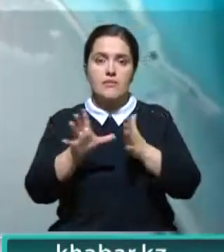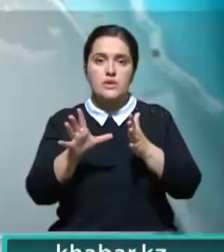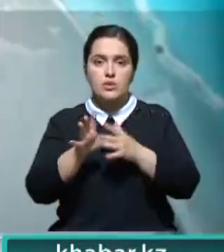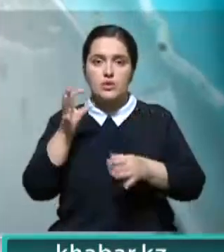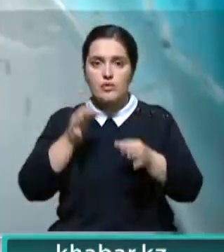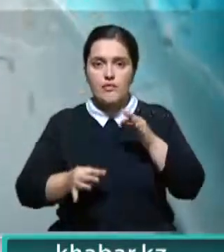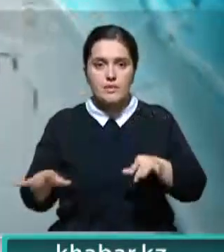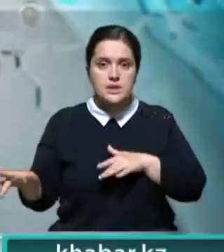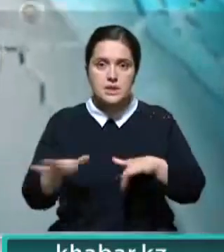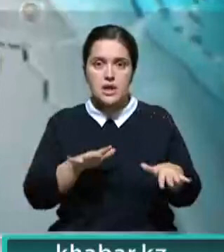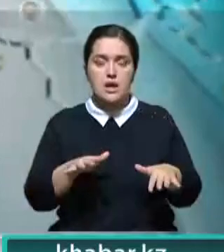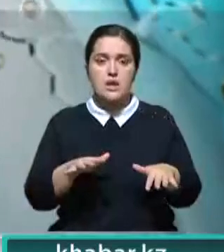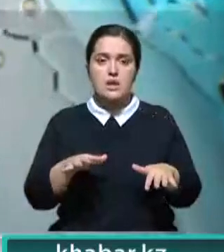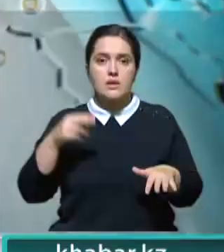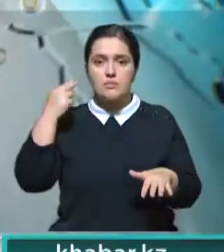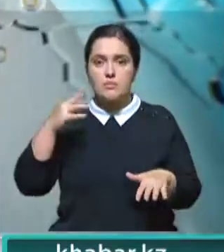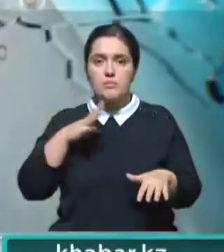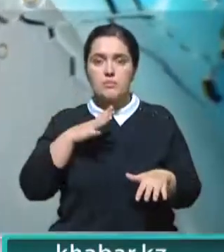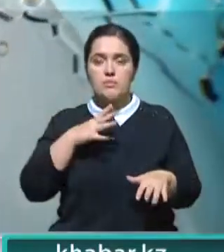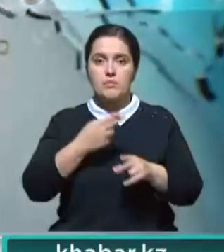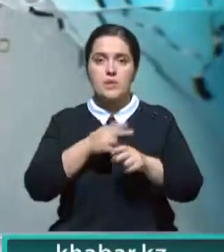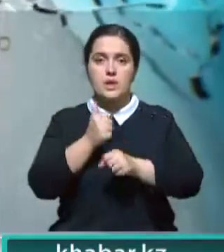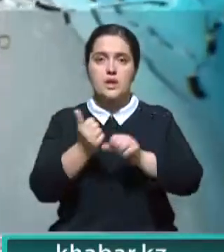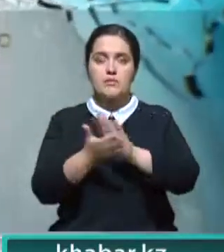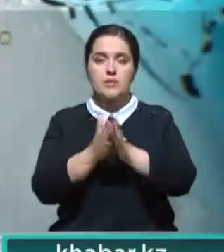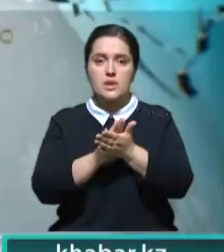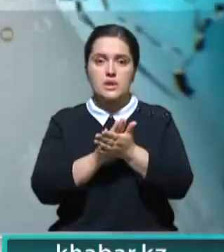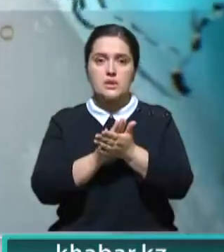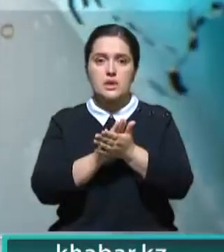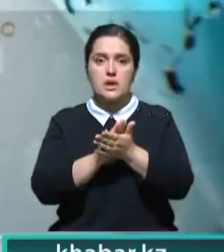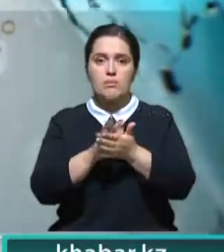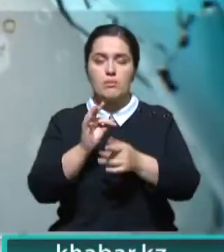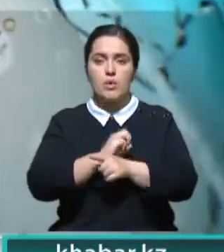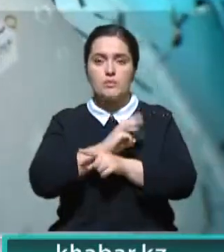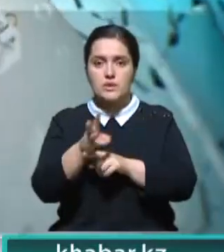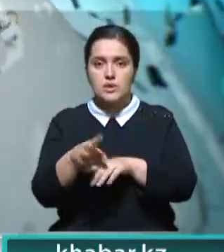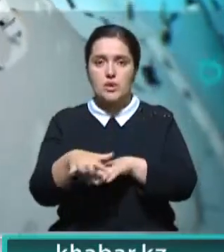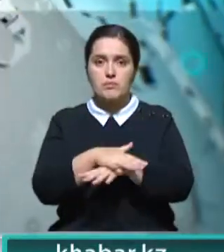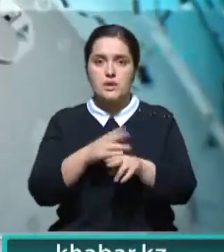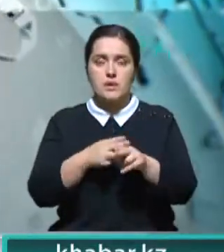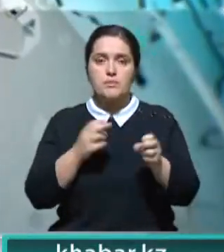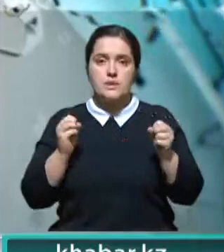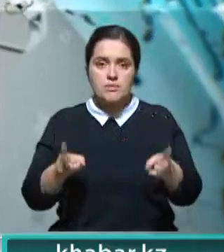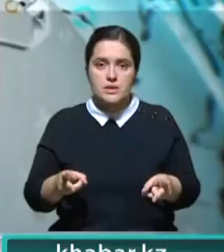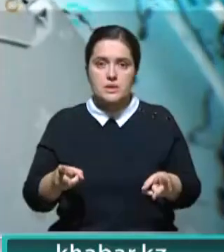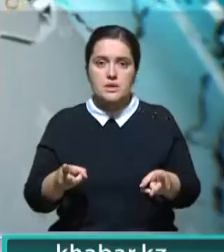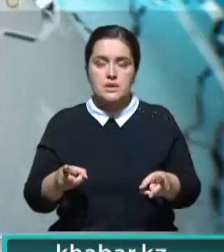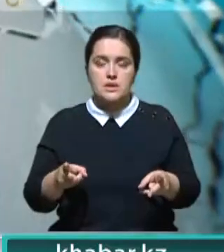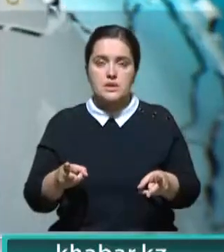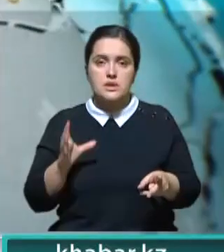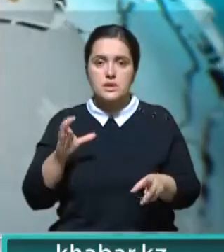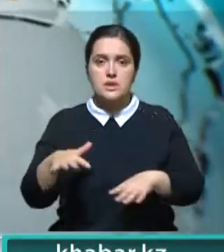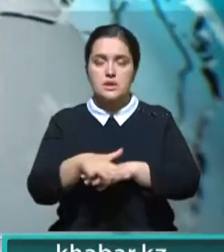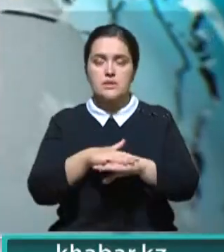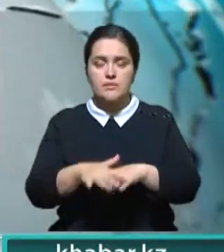цифровизация уголовного процесса. Президенту были представлены и ключевые положения концепции по обеспечению общественной безопасности в